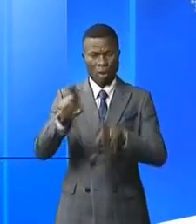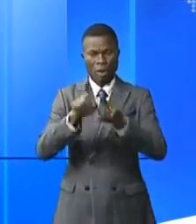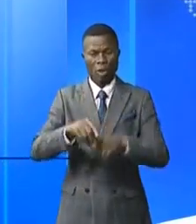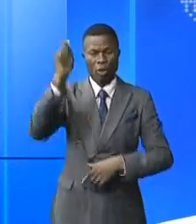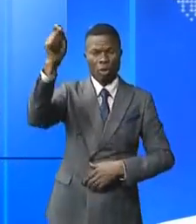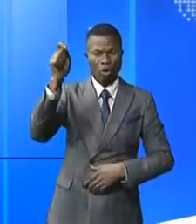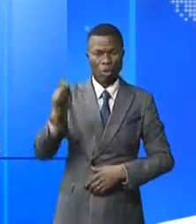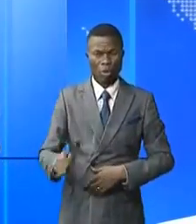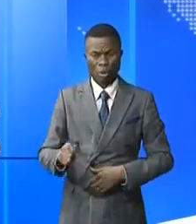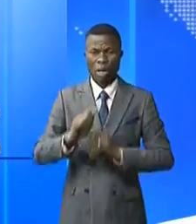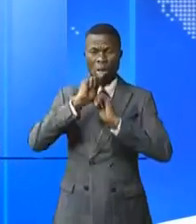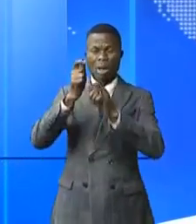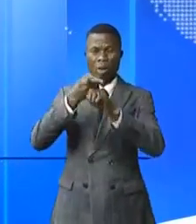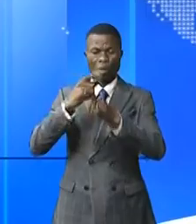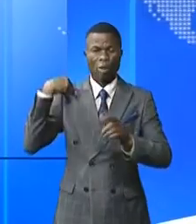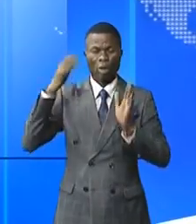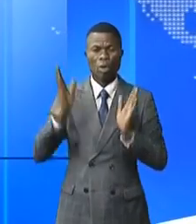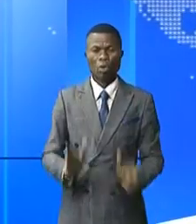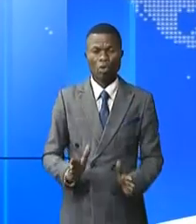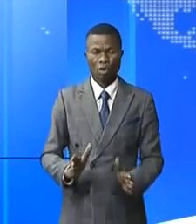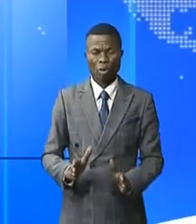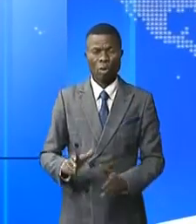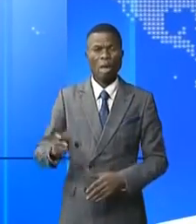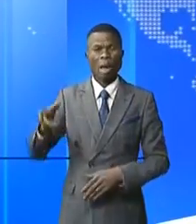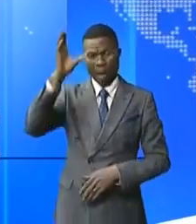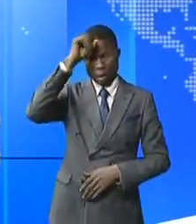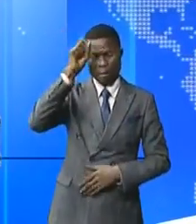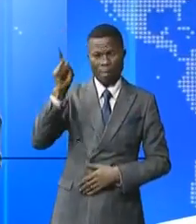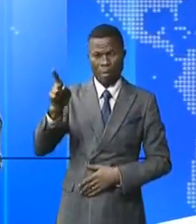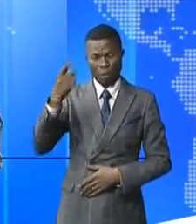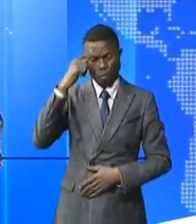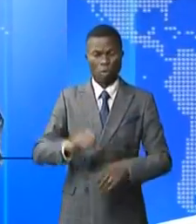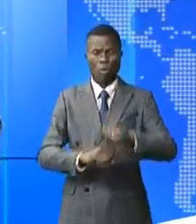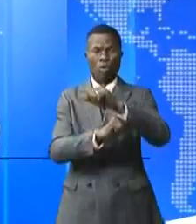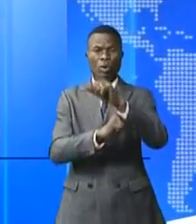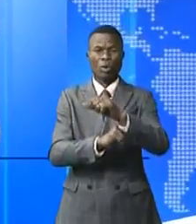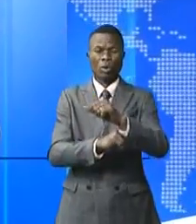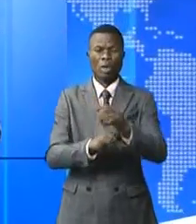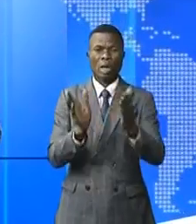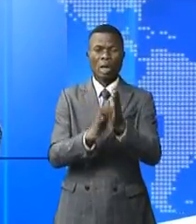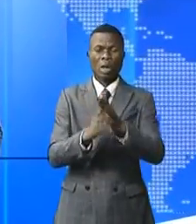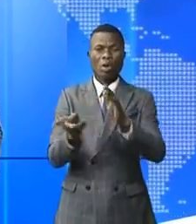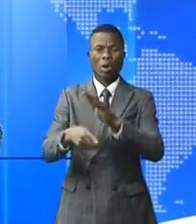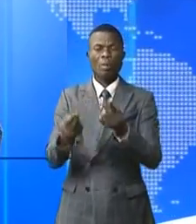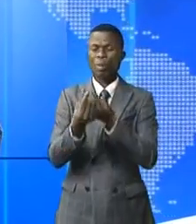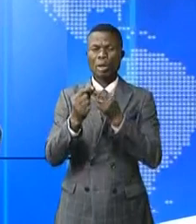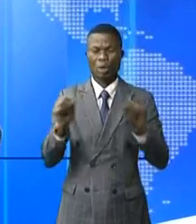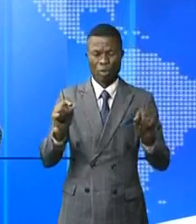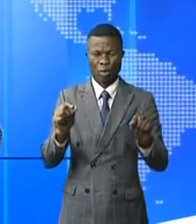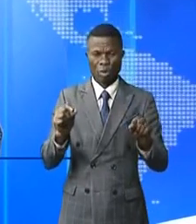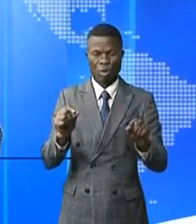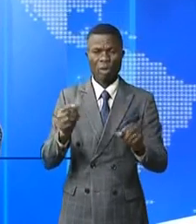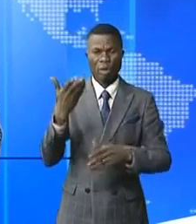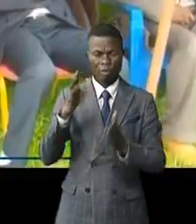Fardessé un don du gouverneur de cette province pour soutenir la gratuité de l'enseignement